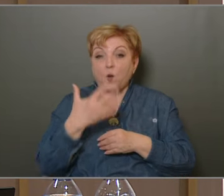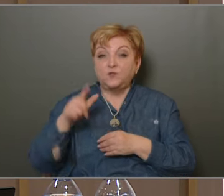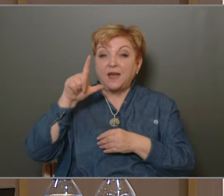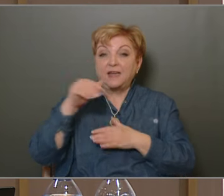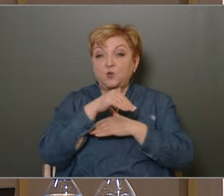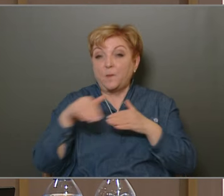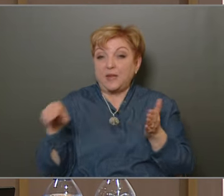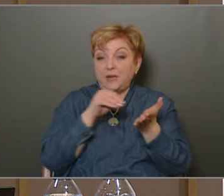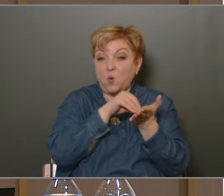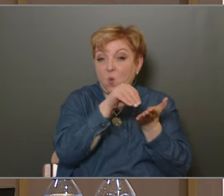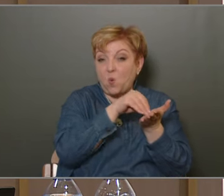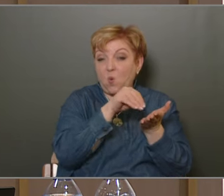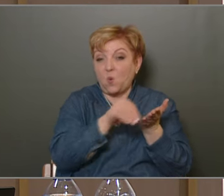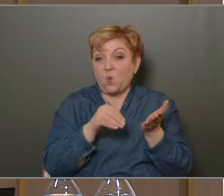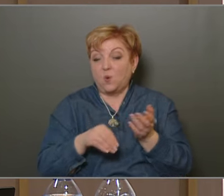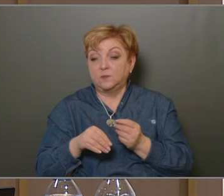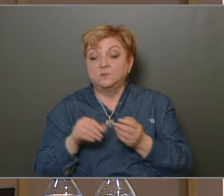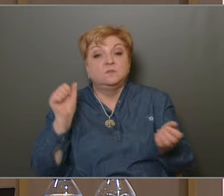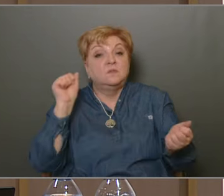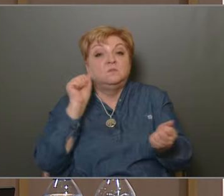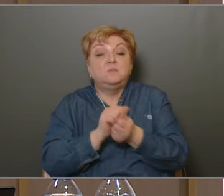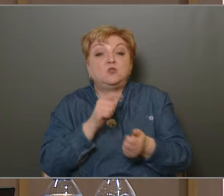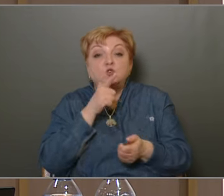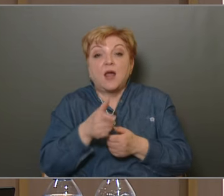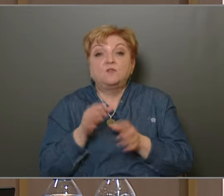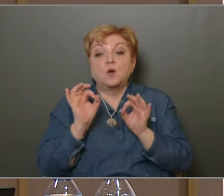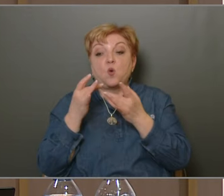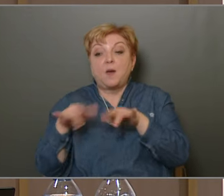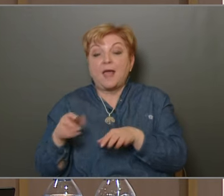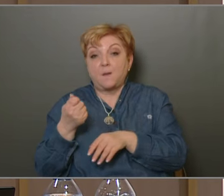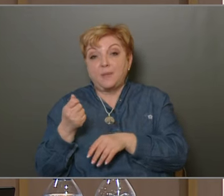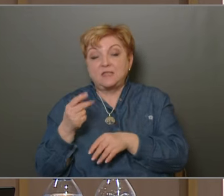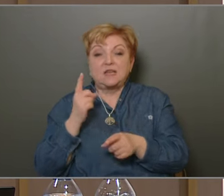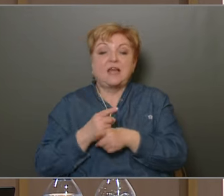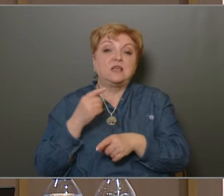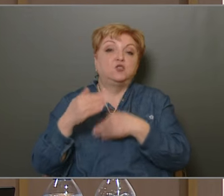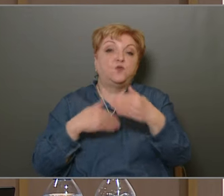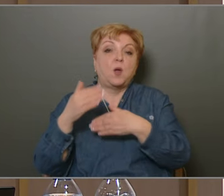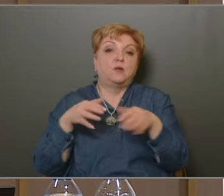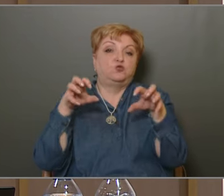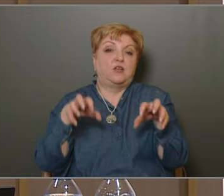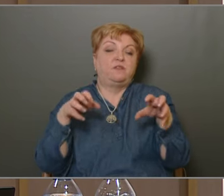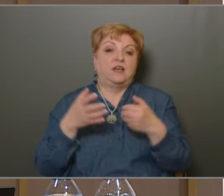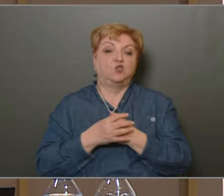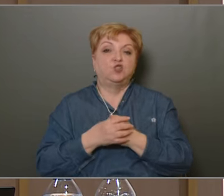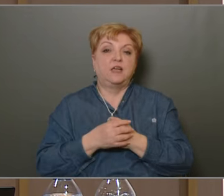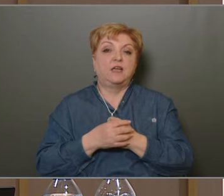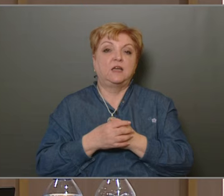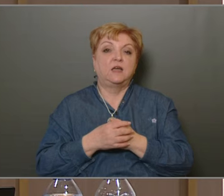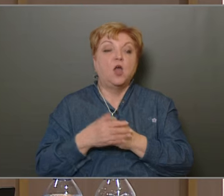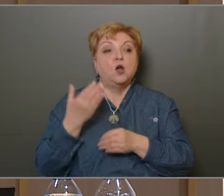millió forintunkba került ez. Biztos lett volna azért jobb helye is ennek a pénznek, de hát ez is egy folyamatos tevékenység, ahogy azt az